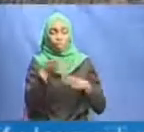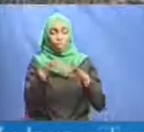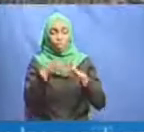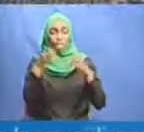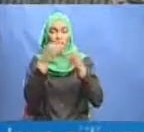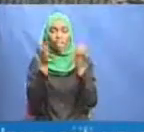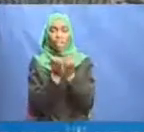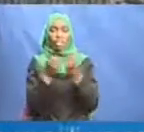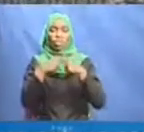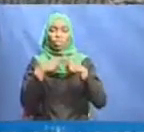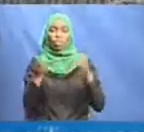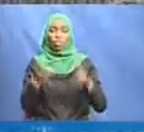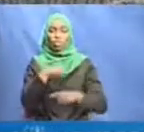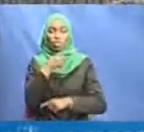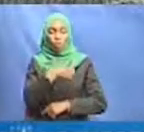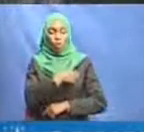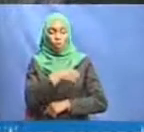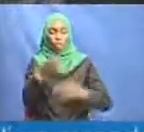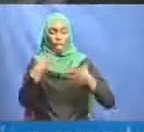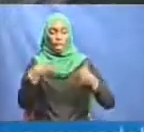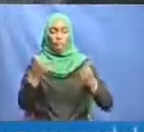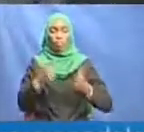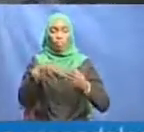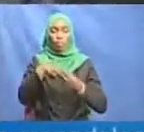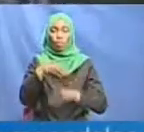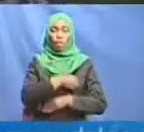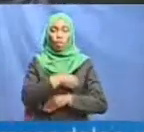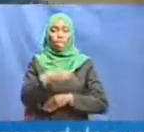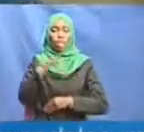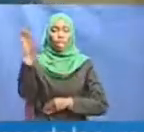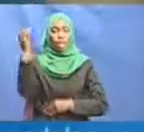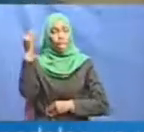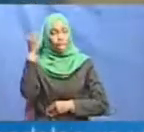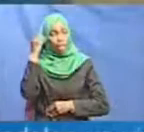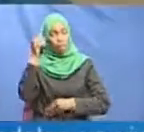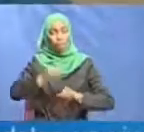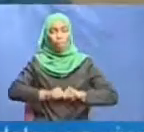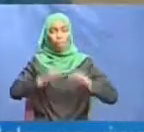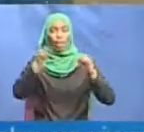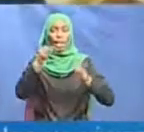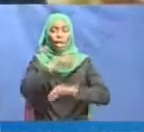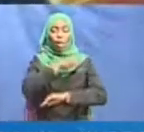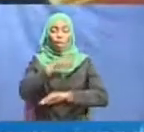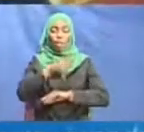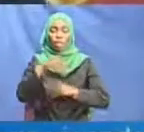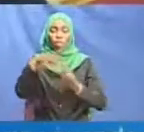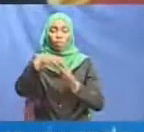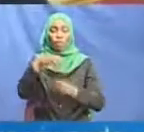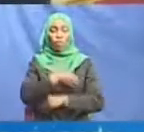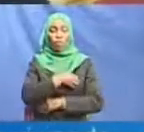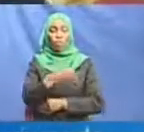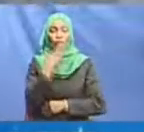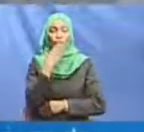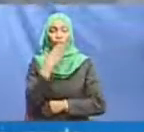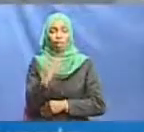tofauti kiwemo wizara ya afya, wizara ya ilimu, mamlaka ya maji zawa, wizara ya habari na